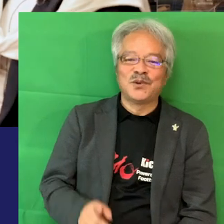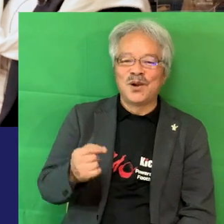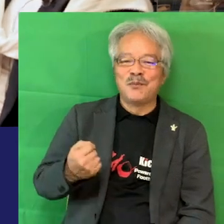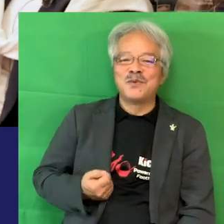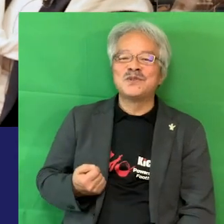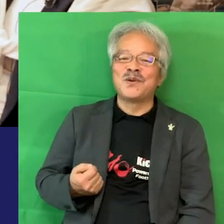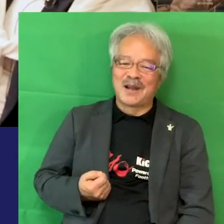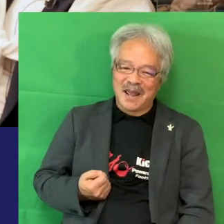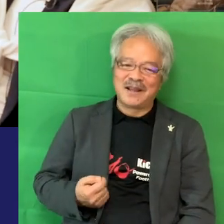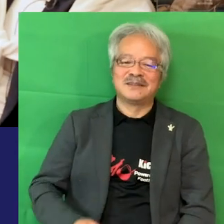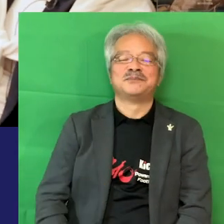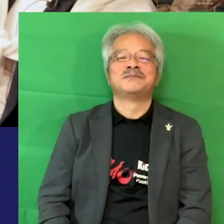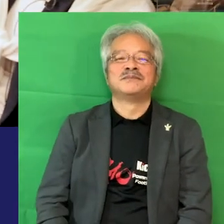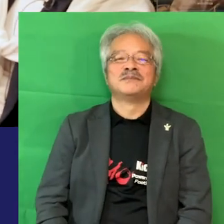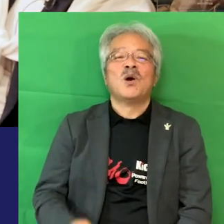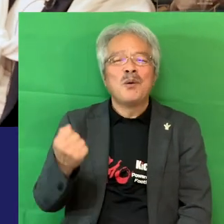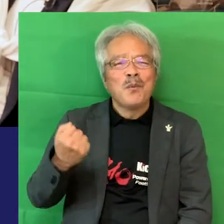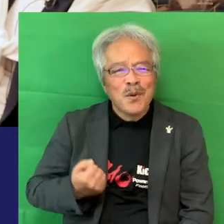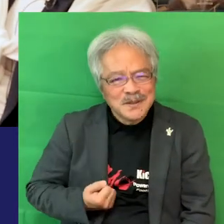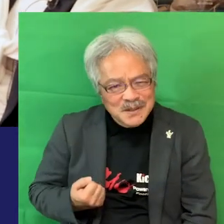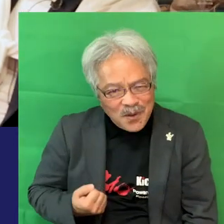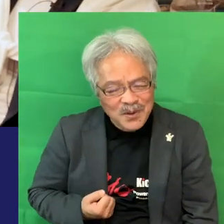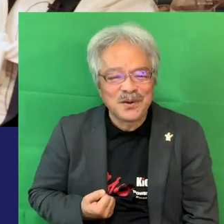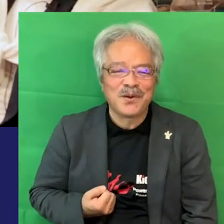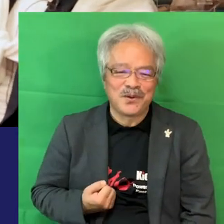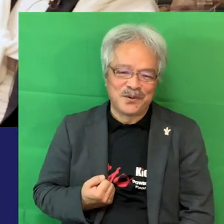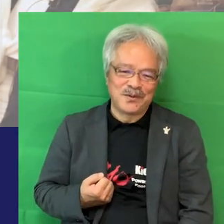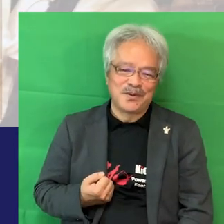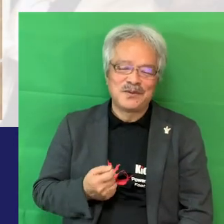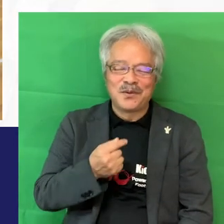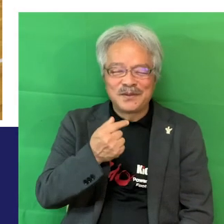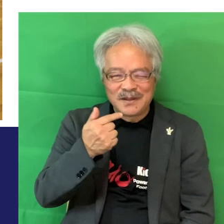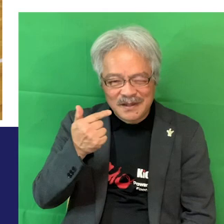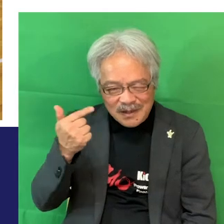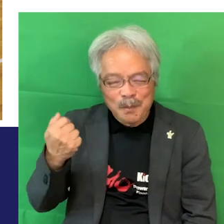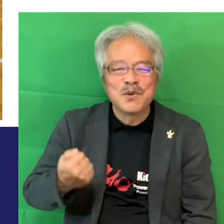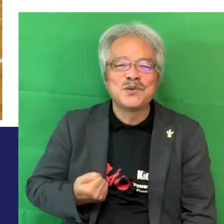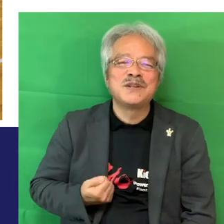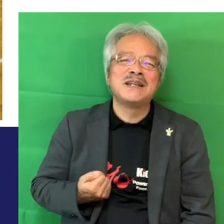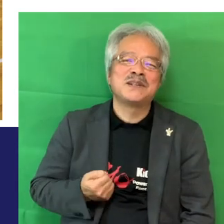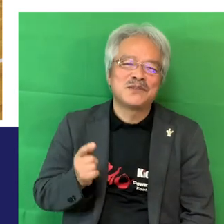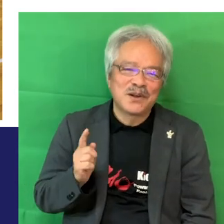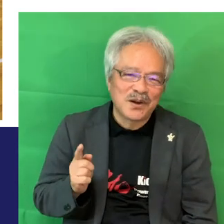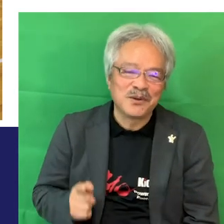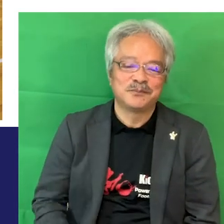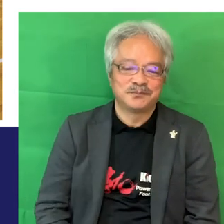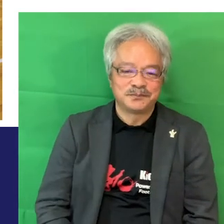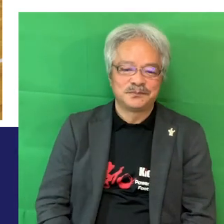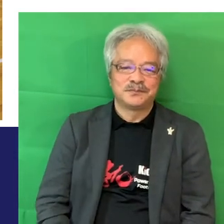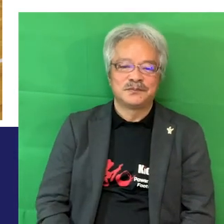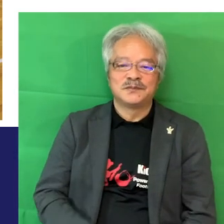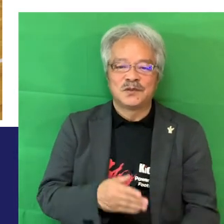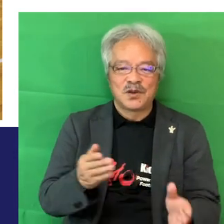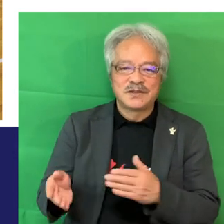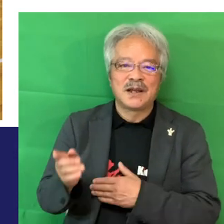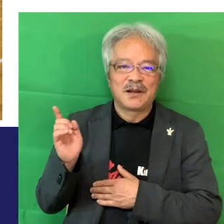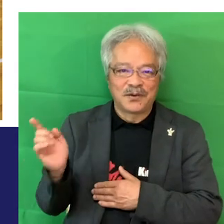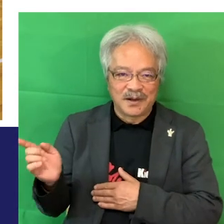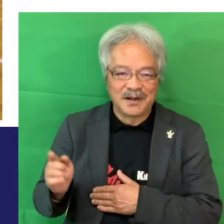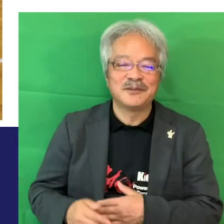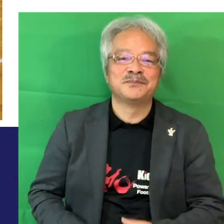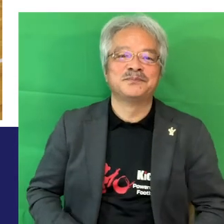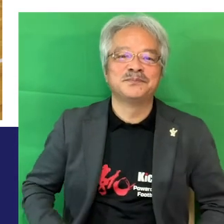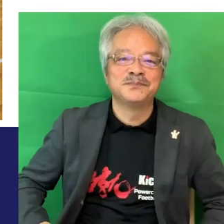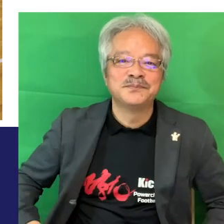面白いね面白いのとってもユニークなのよそれそりこちらねこちら映画にもなったねケールですね